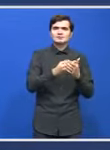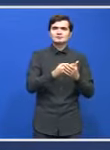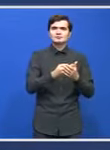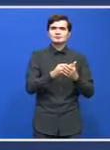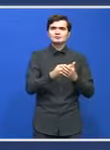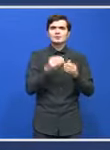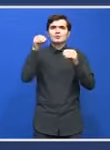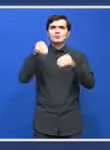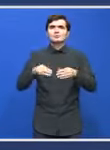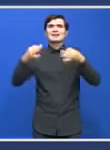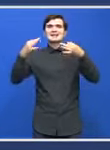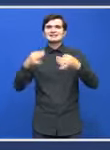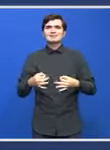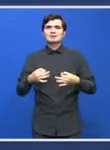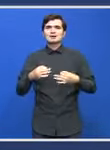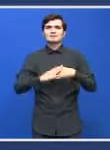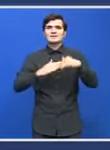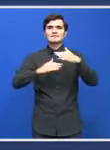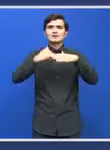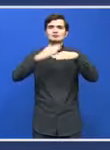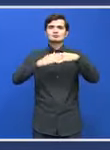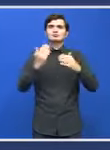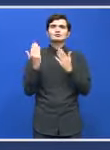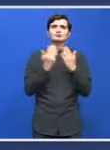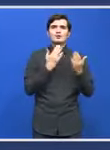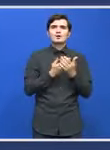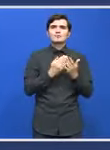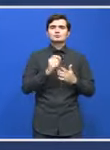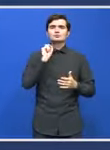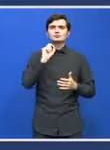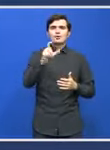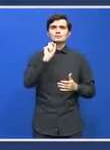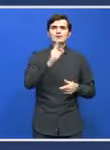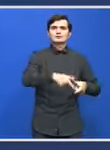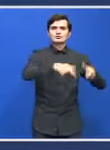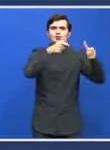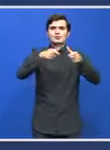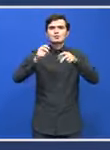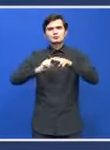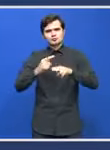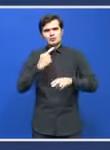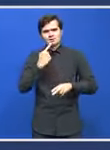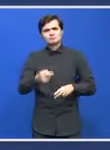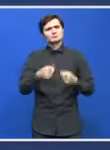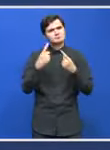siguranță a infrastructurii școlare pentru 12 unități, așa cum am spus. Detaliile sunt la Ministerul Educației.